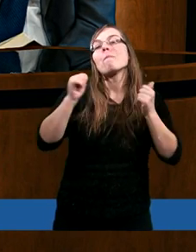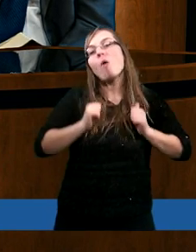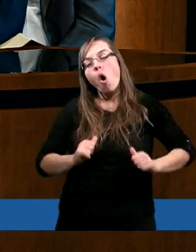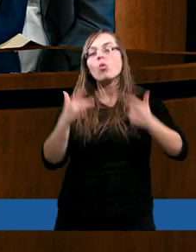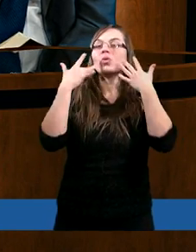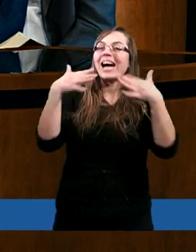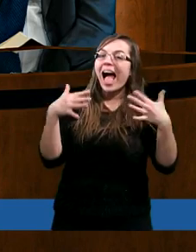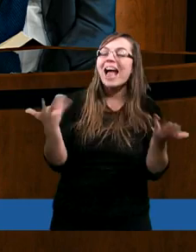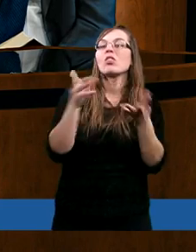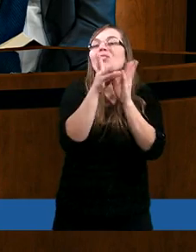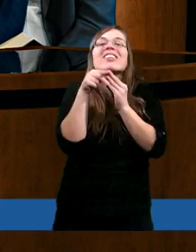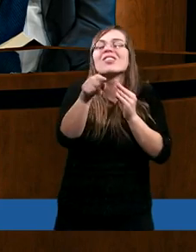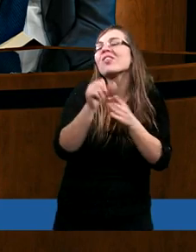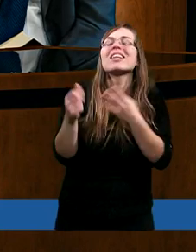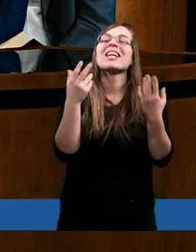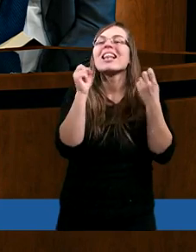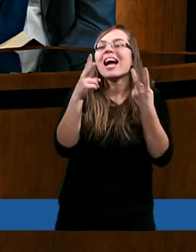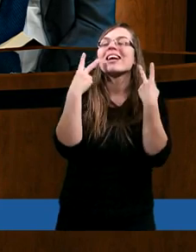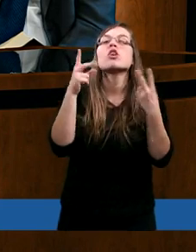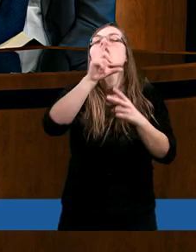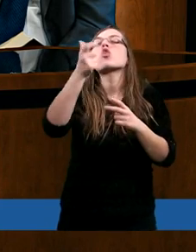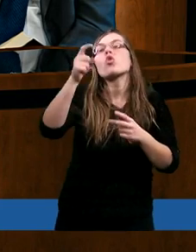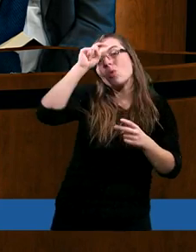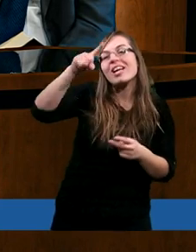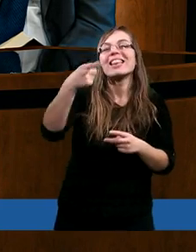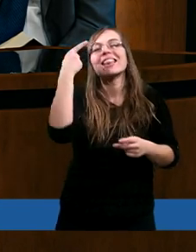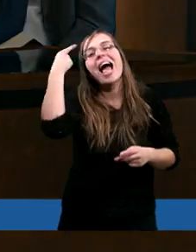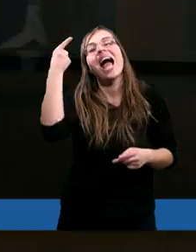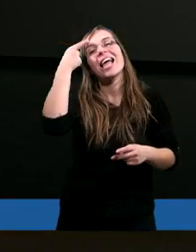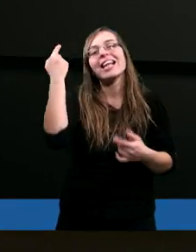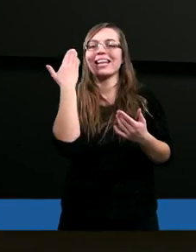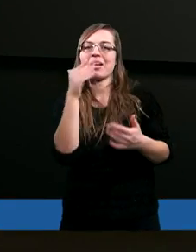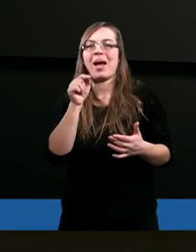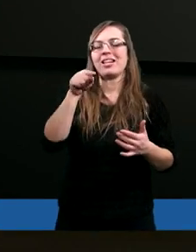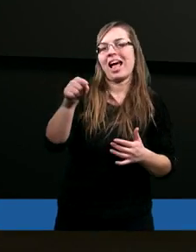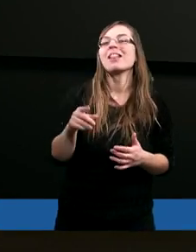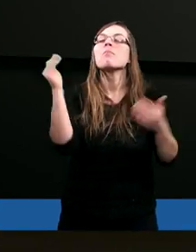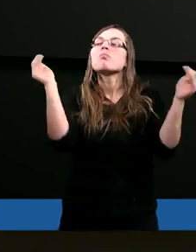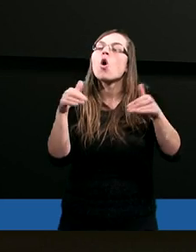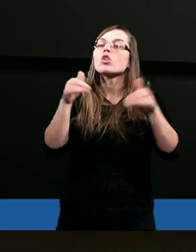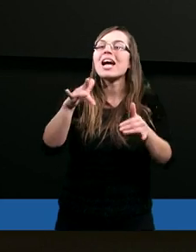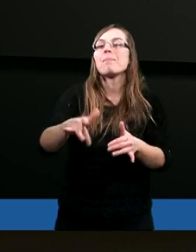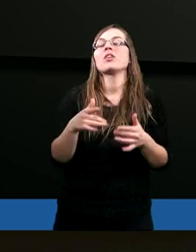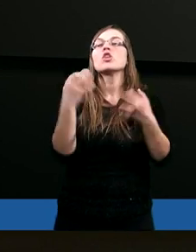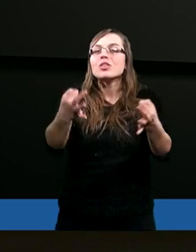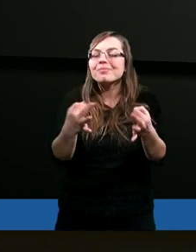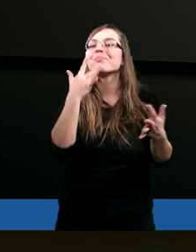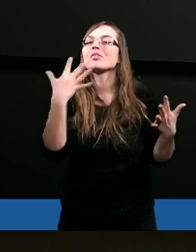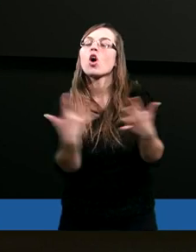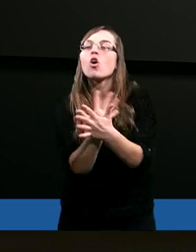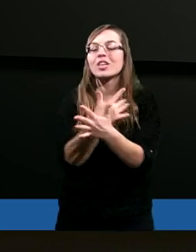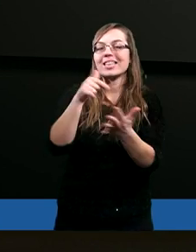radość, to jest to wszystko za czym człowiek tęskni. Moi drodzy, my przecież możemy dzisiaj